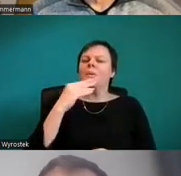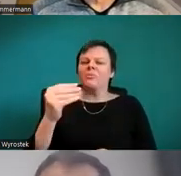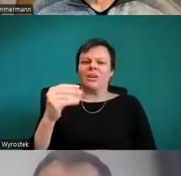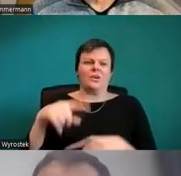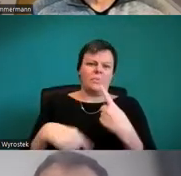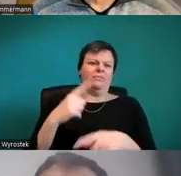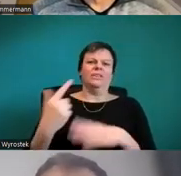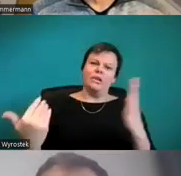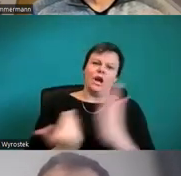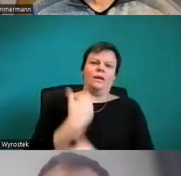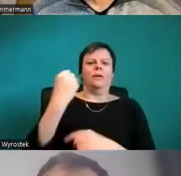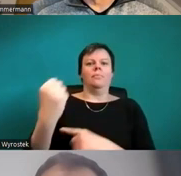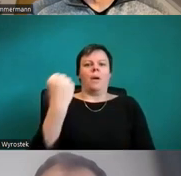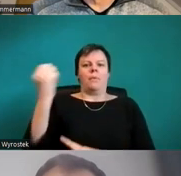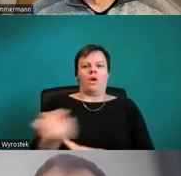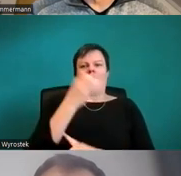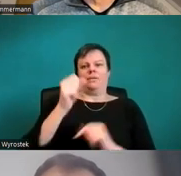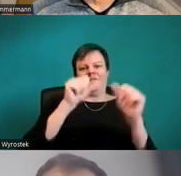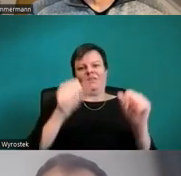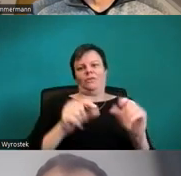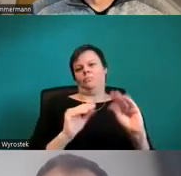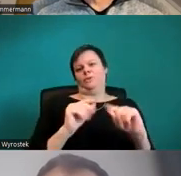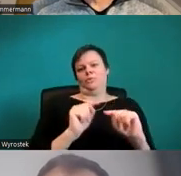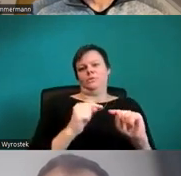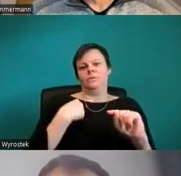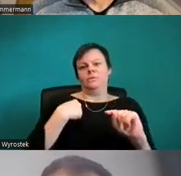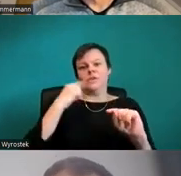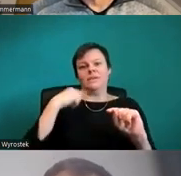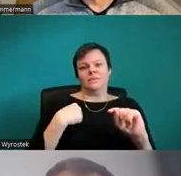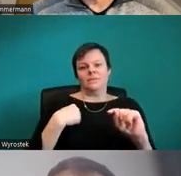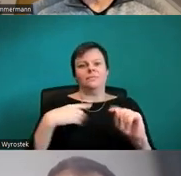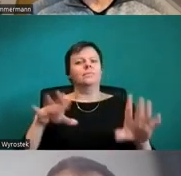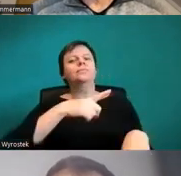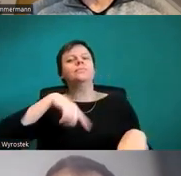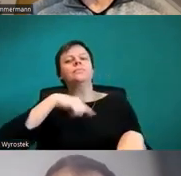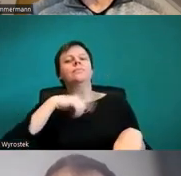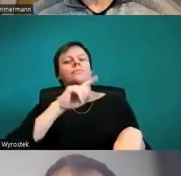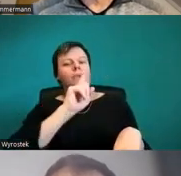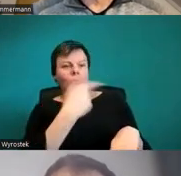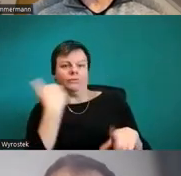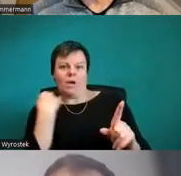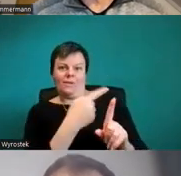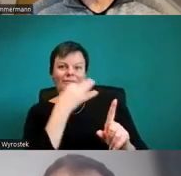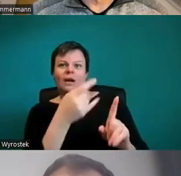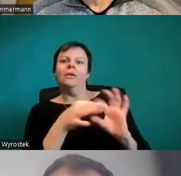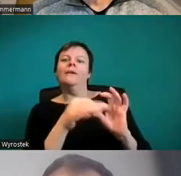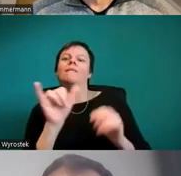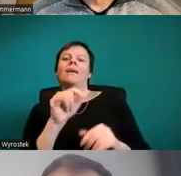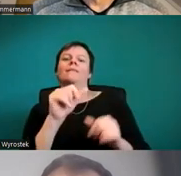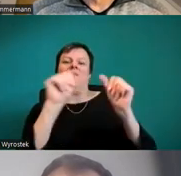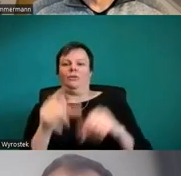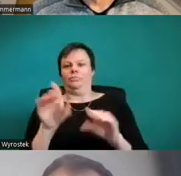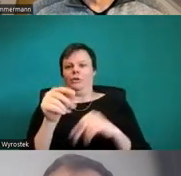Übrigens, das war auch eine Frage, welche Version benutzt weil die werden immer besser von der Unterstützung der Barrierefreiheit her.